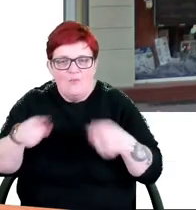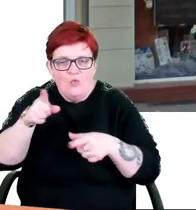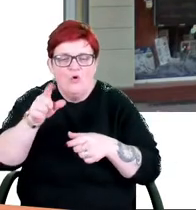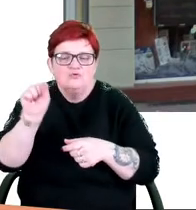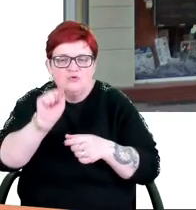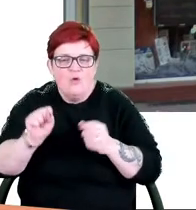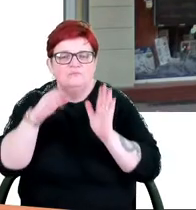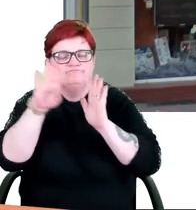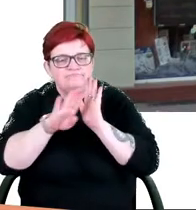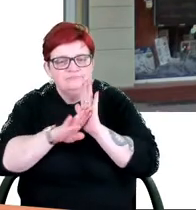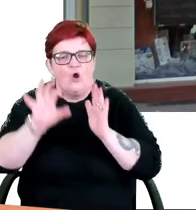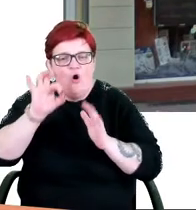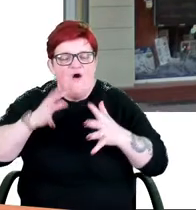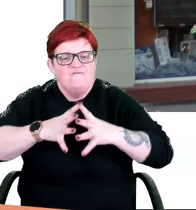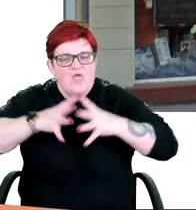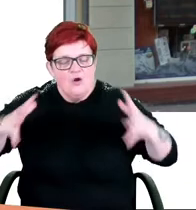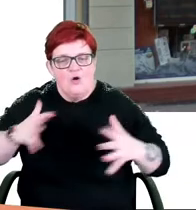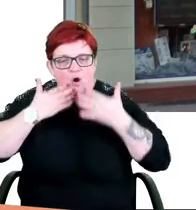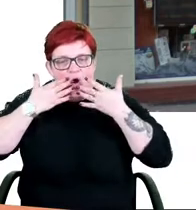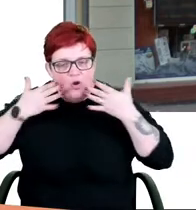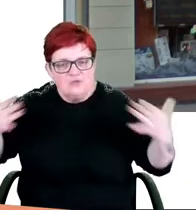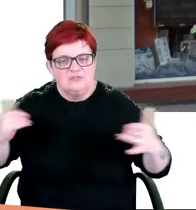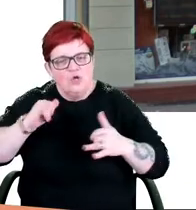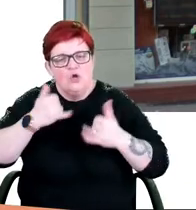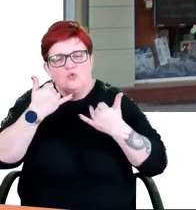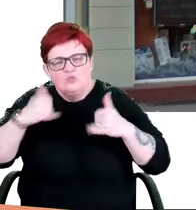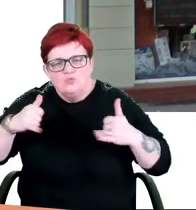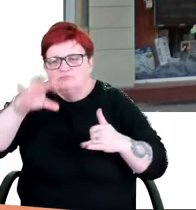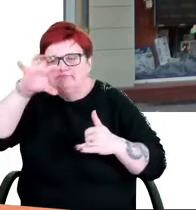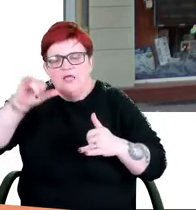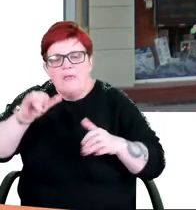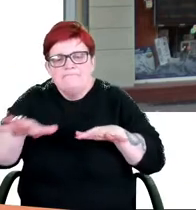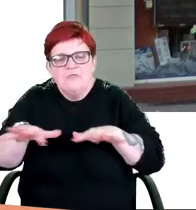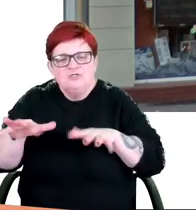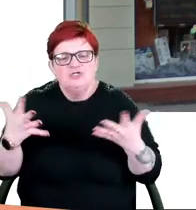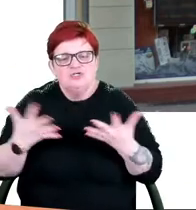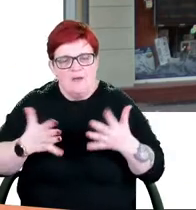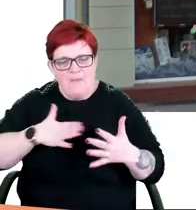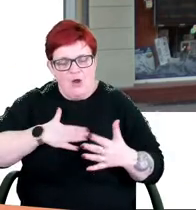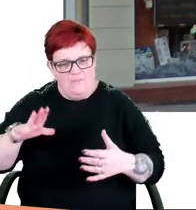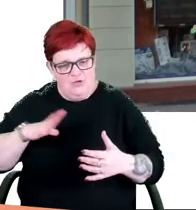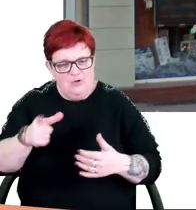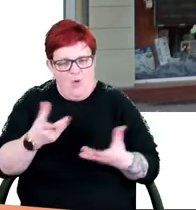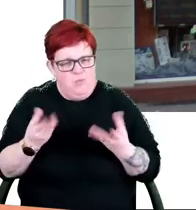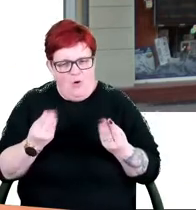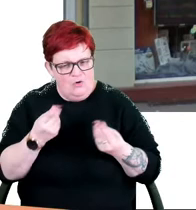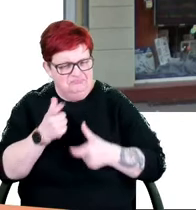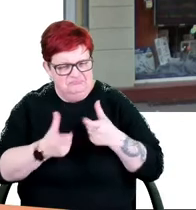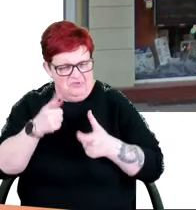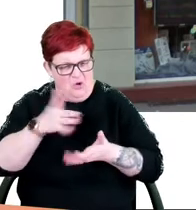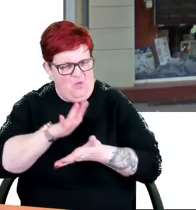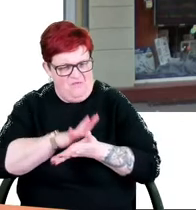dotyczących wielkości, kolorystyki, wymienionych obiektów oraz miejsca ich umieszczania. Celem sporządzenia